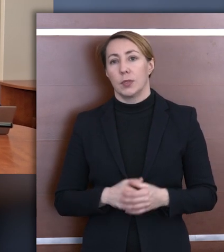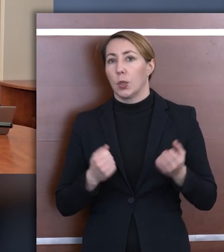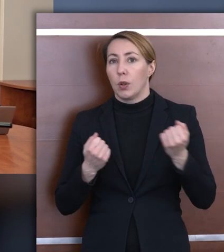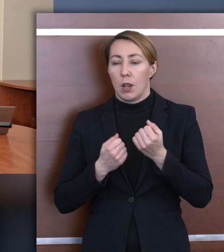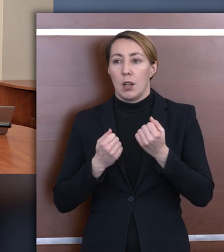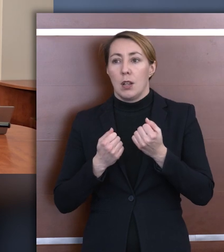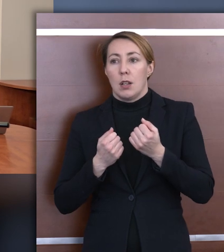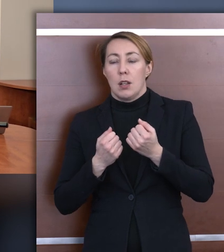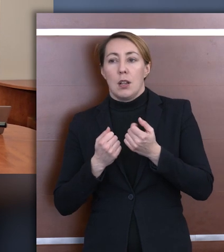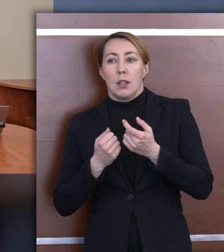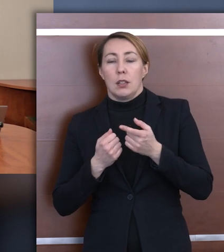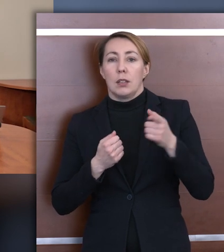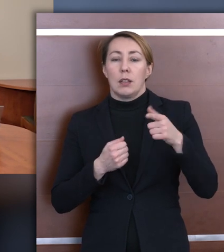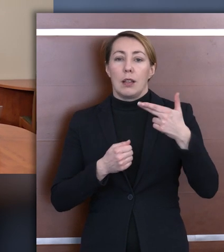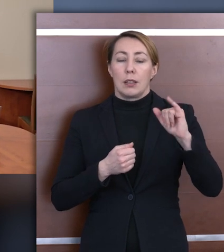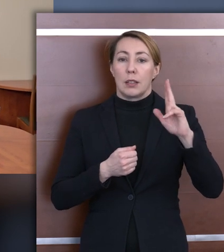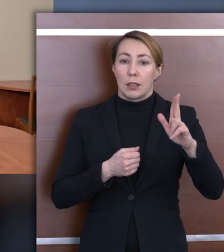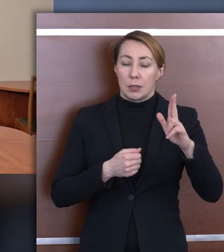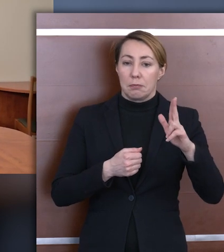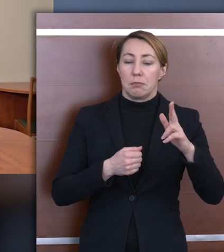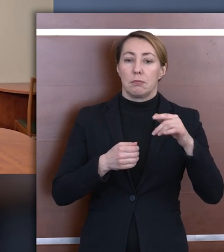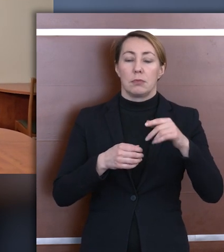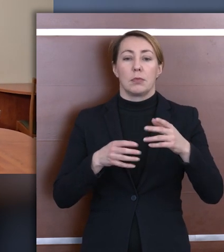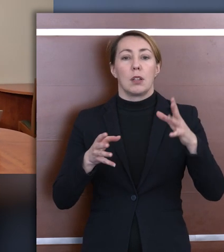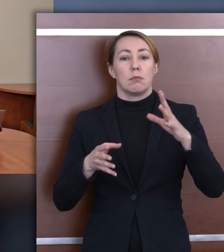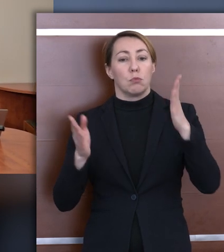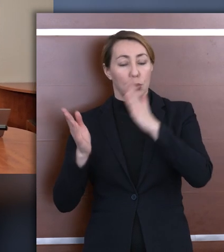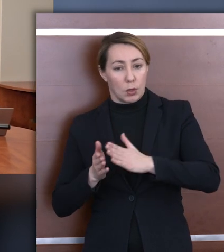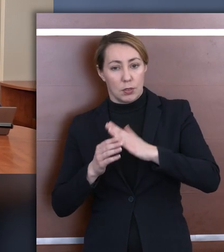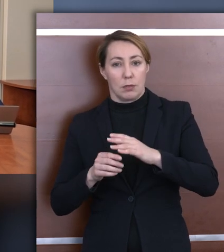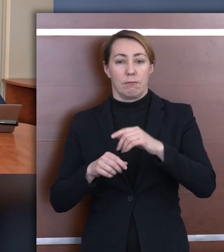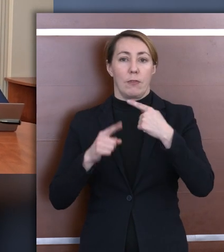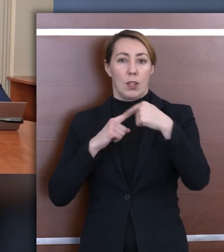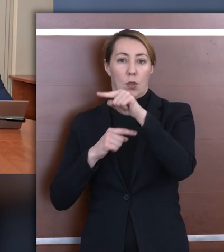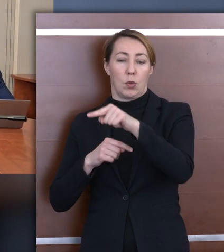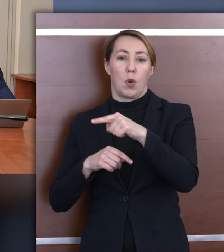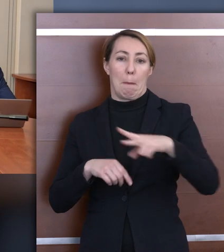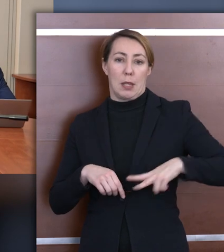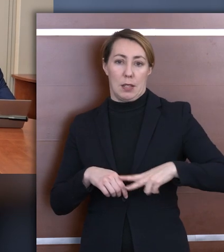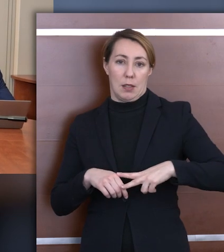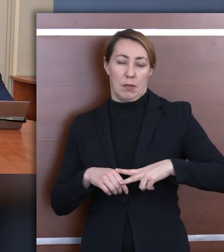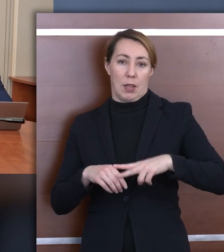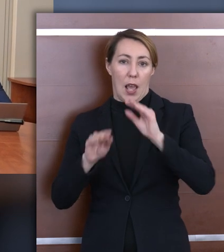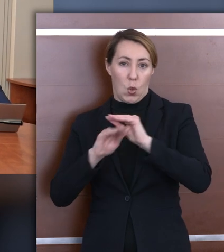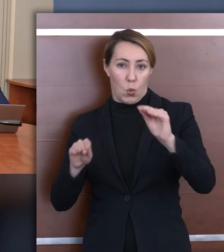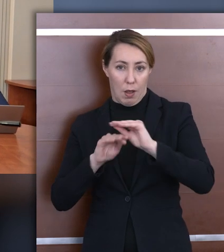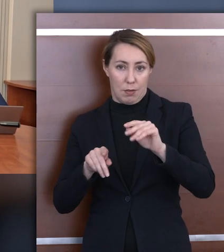sformułowane przez Najwyższą Izbę Kontroli i skierowane do Ministra Edukacji i Nauki wnioski.